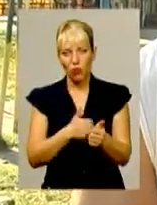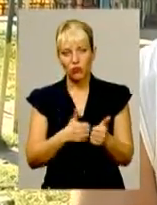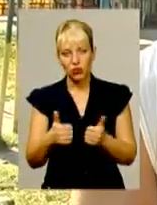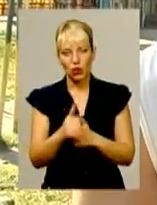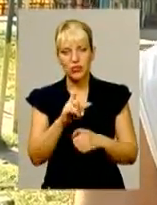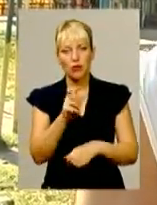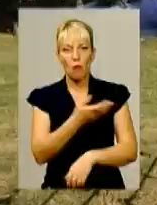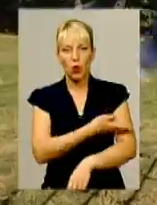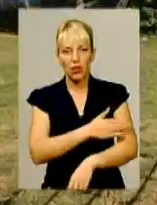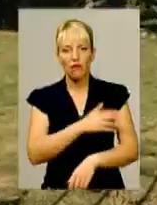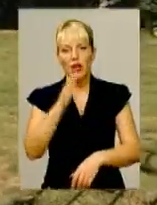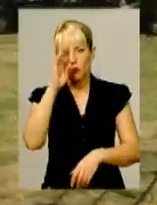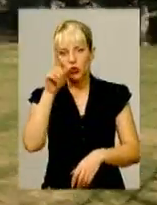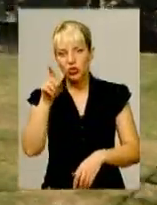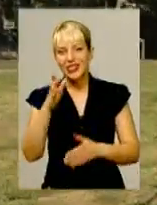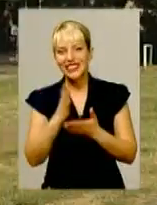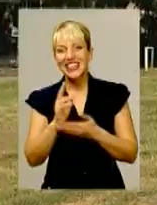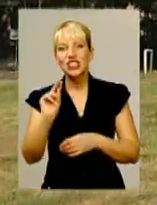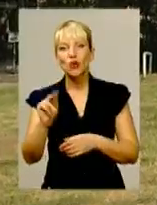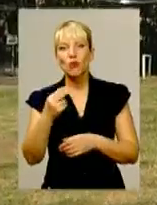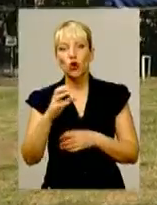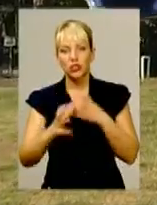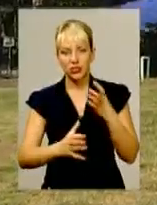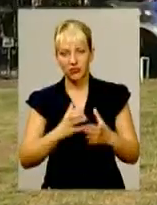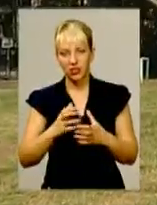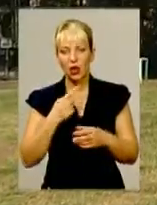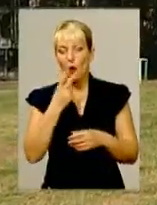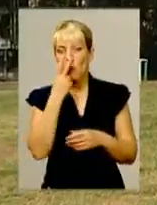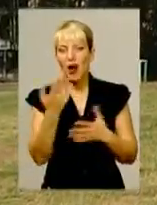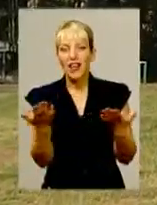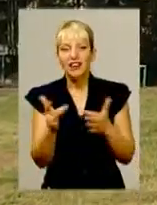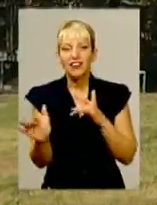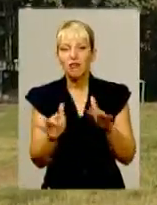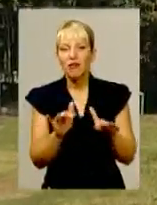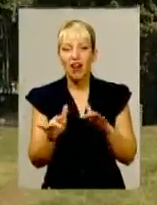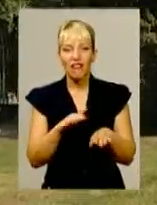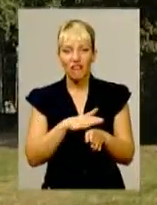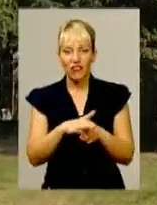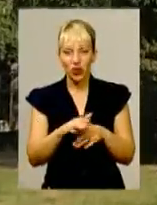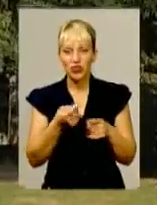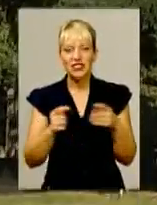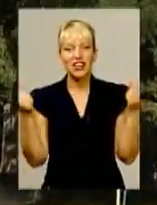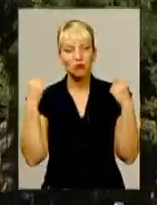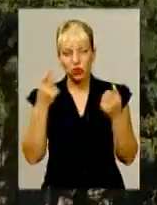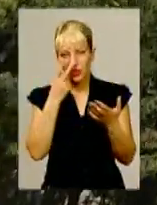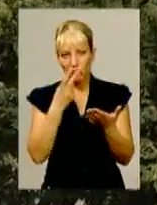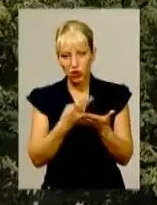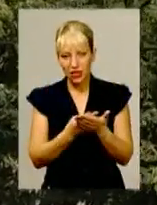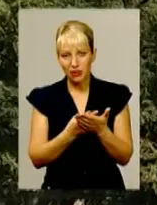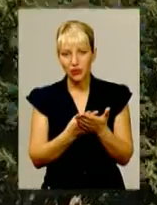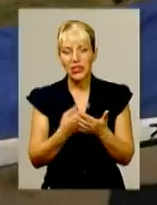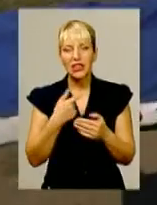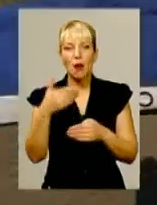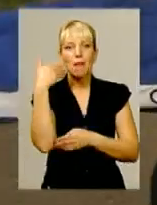чемпіон світу зараз. По приїзду зі змагань Віталік показує, які вправи там виконував. Це спортсмен демонструє один з різновидів